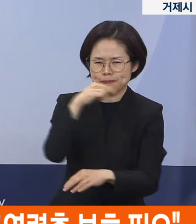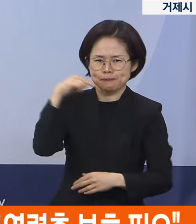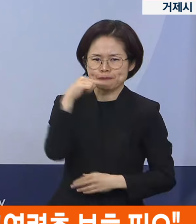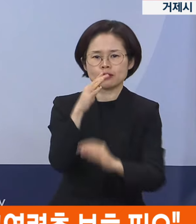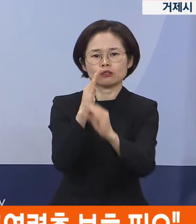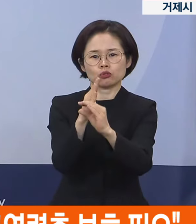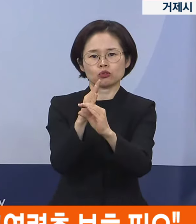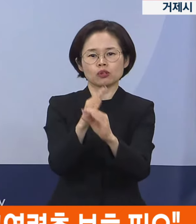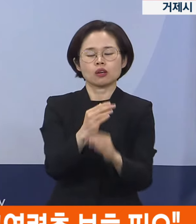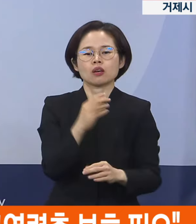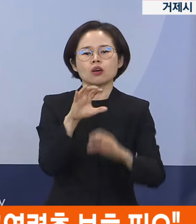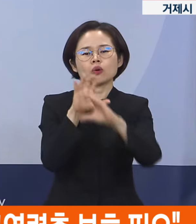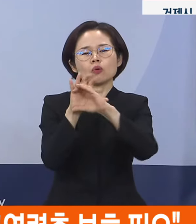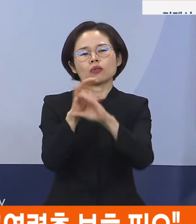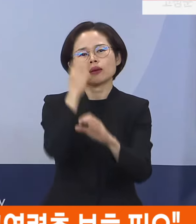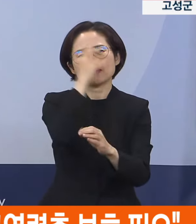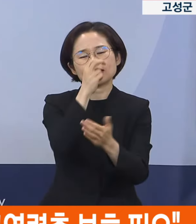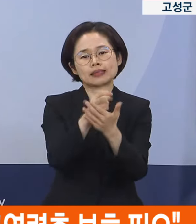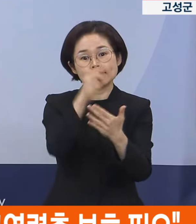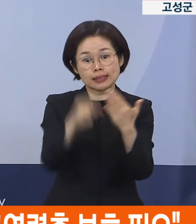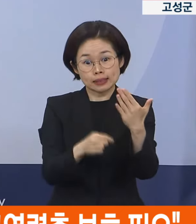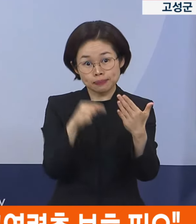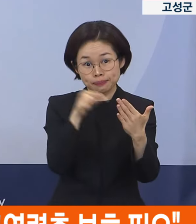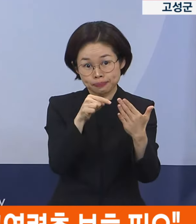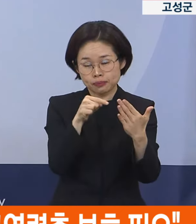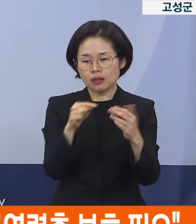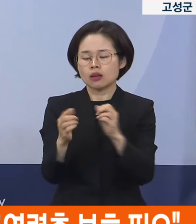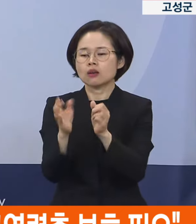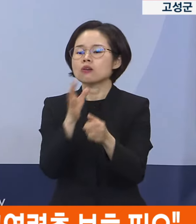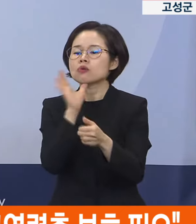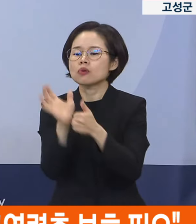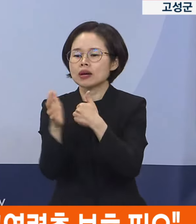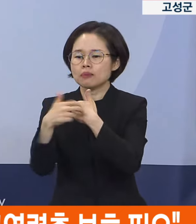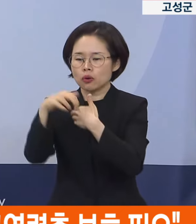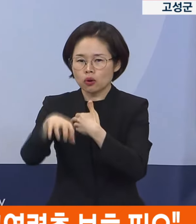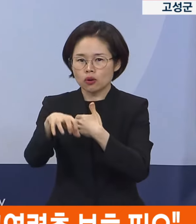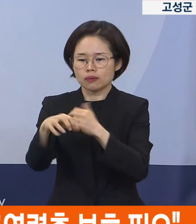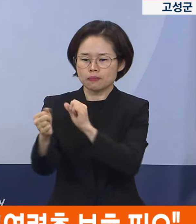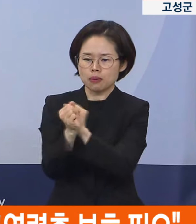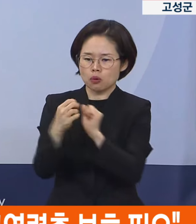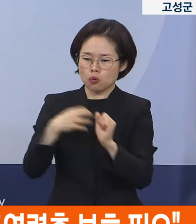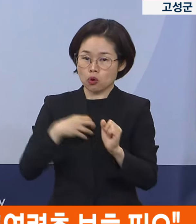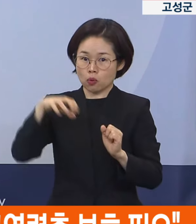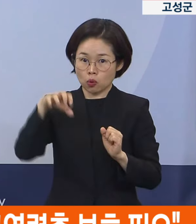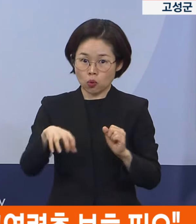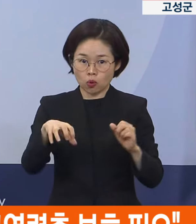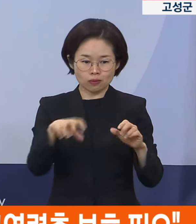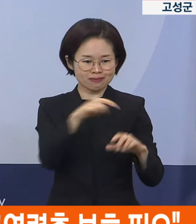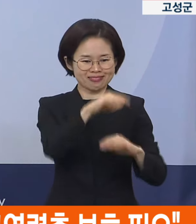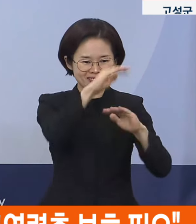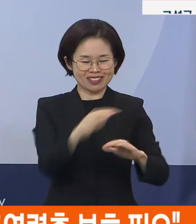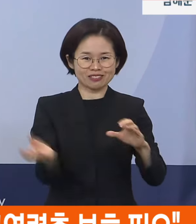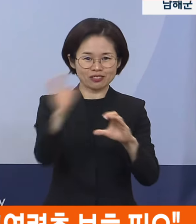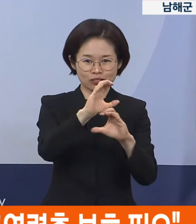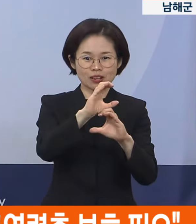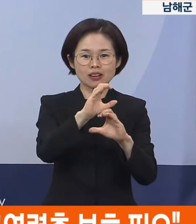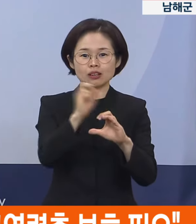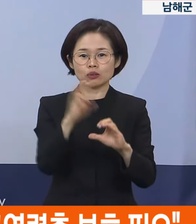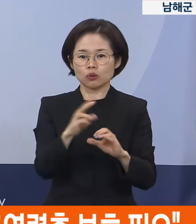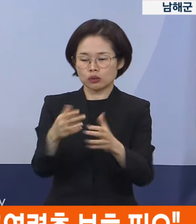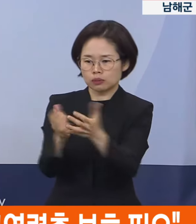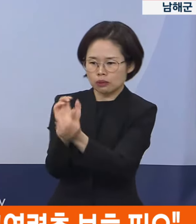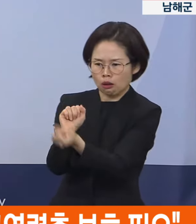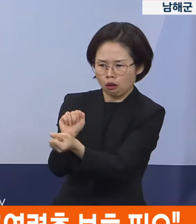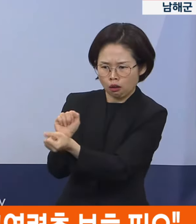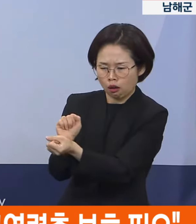관리 지침에 요양병원 등 감염 취약시설 분야를 별도로 추가하였고 집단 발생 감시 및